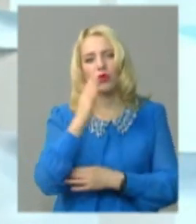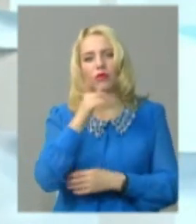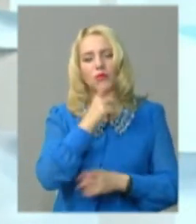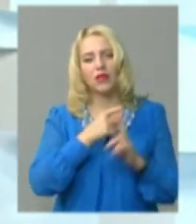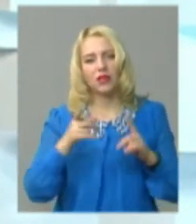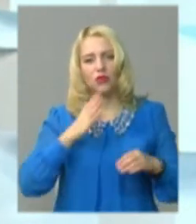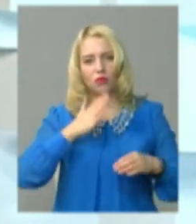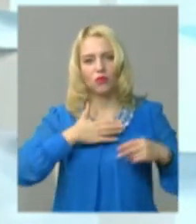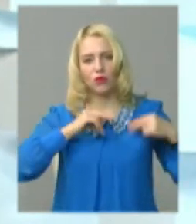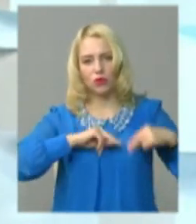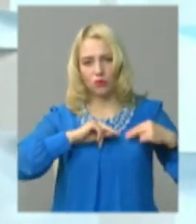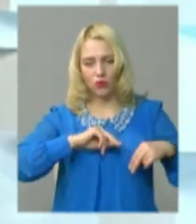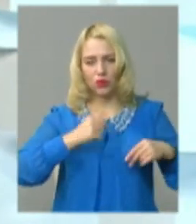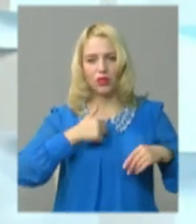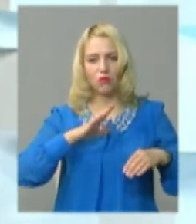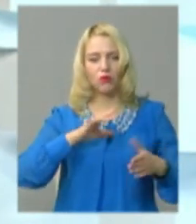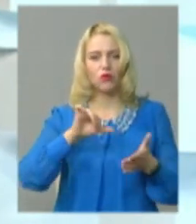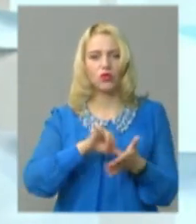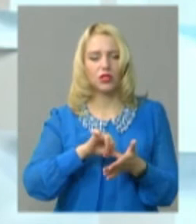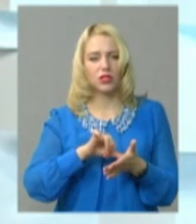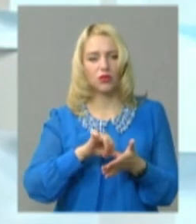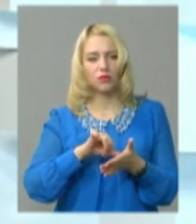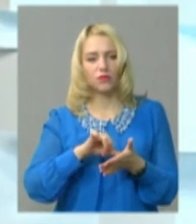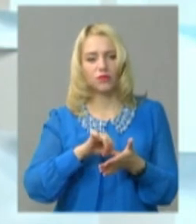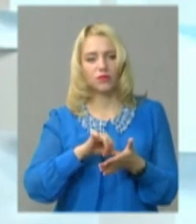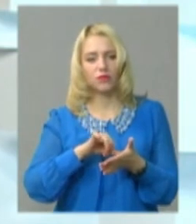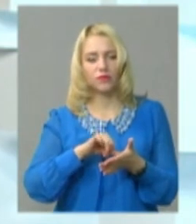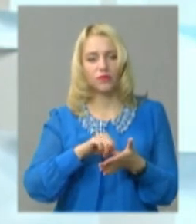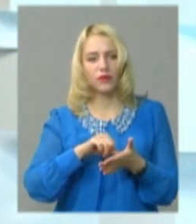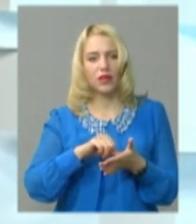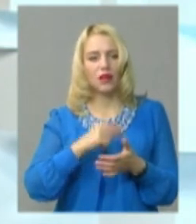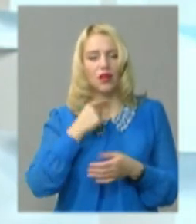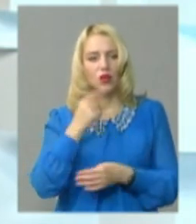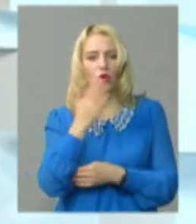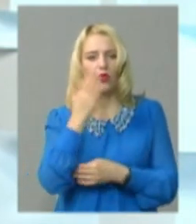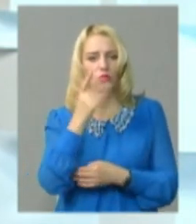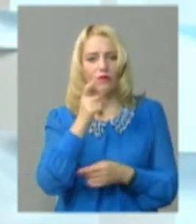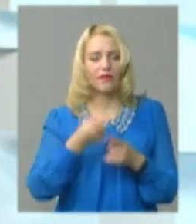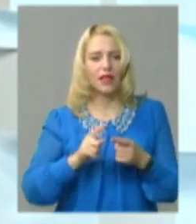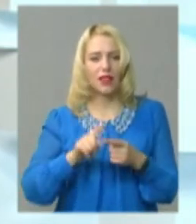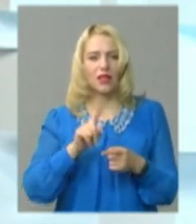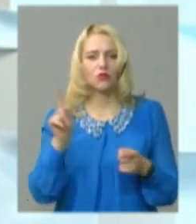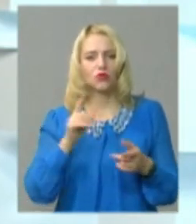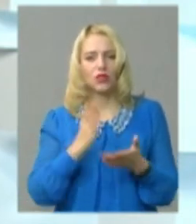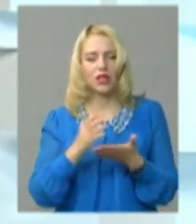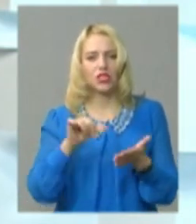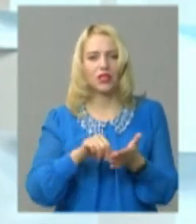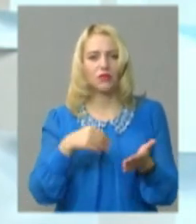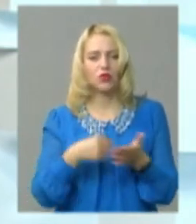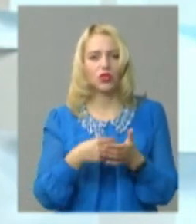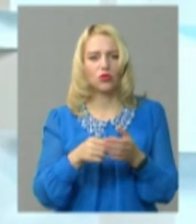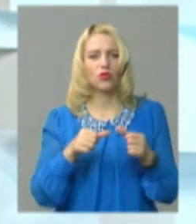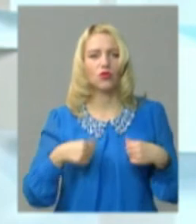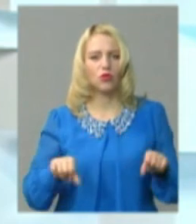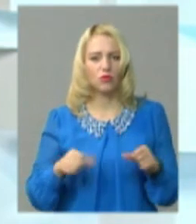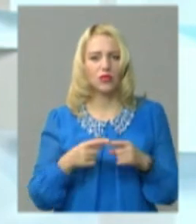каденції, я всі був як учасником і голосував за нею, тому що я і член бюджетної комісії ми